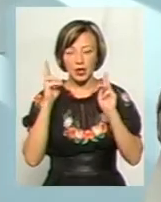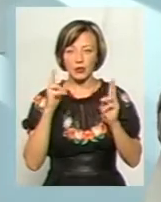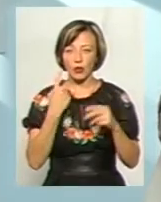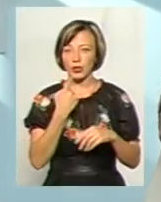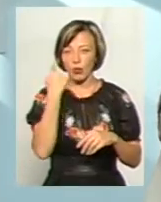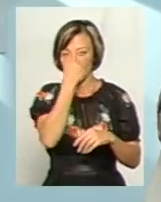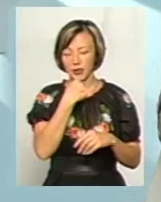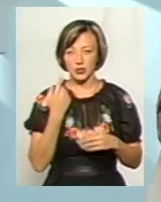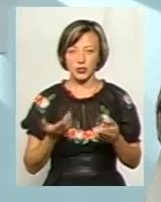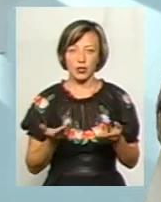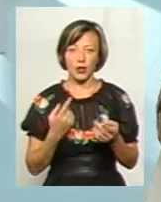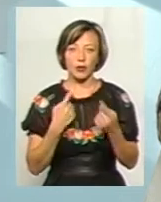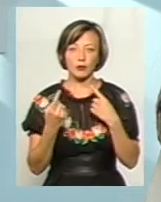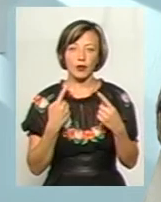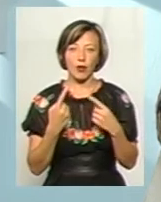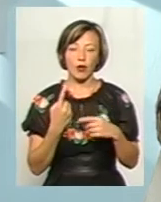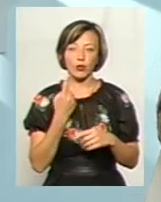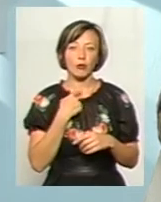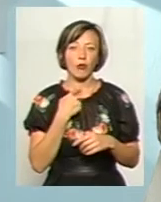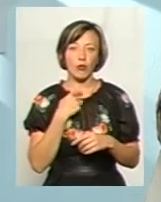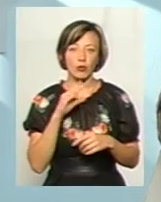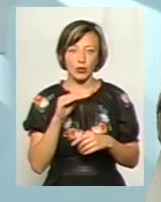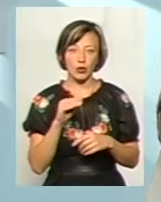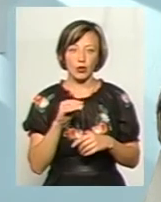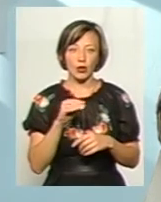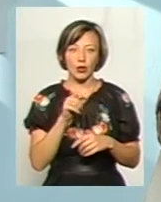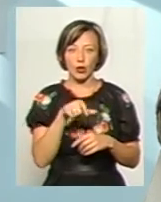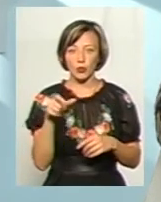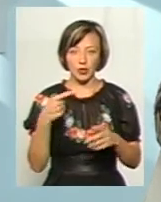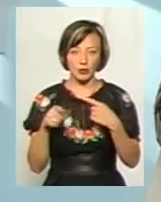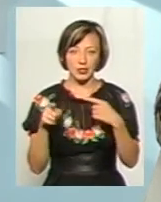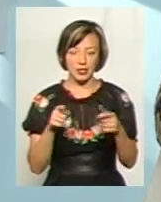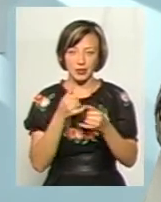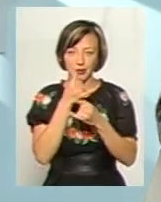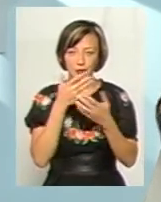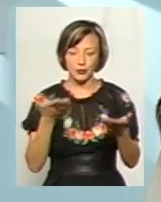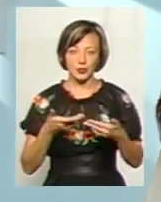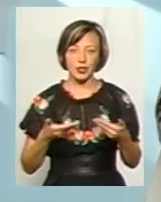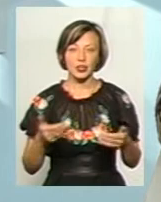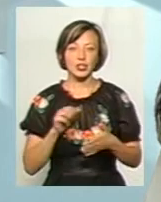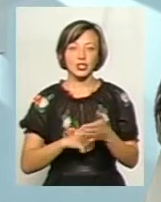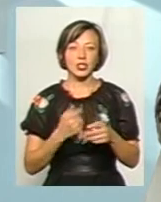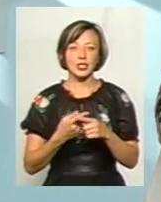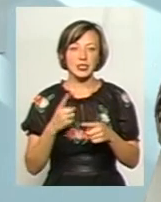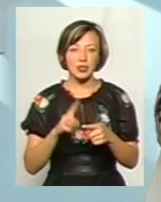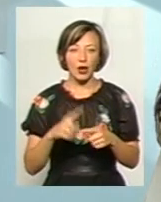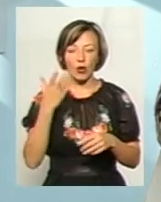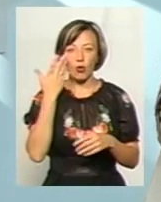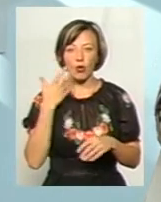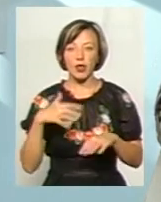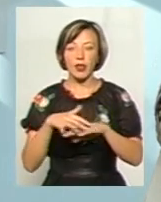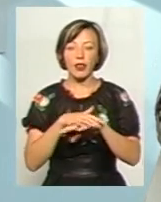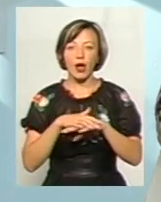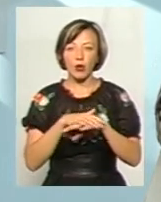обличчя і розмовляємо навіть одним голосом. Люди будуть нас розрізняти? Звичайно, ні. Через те, коли народ